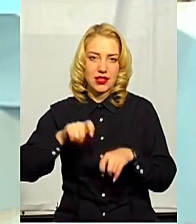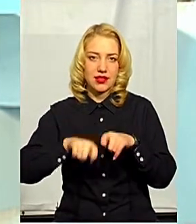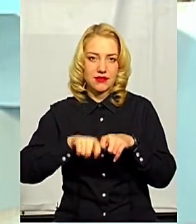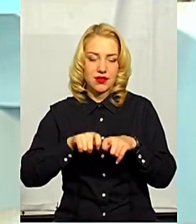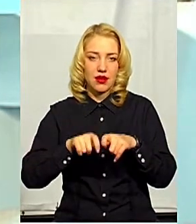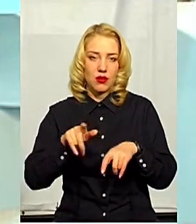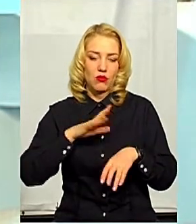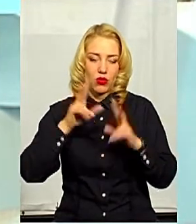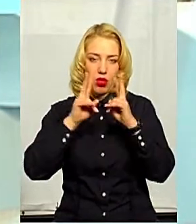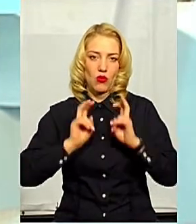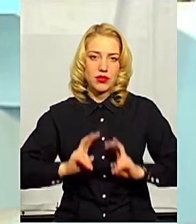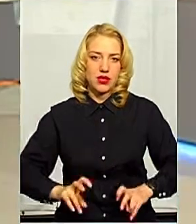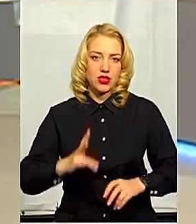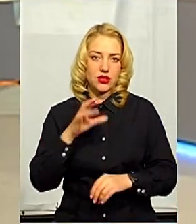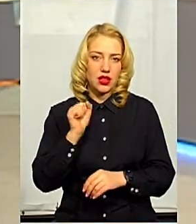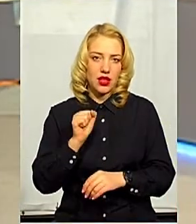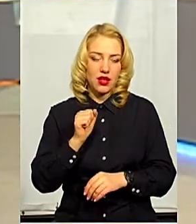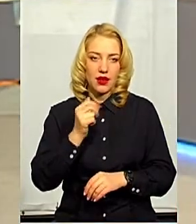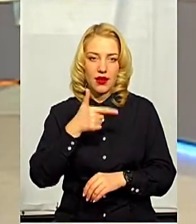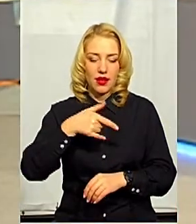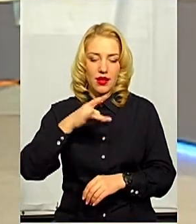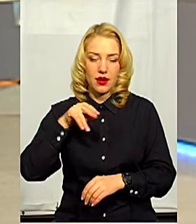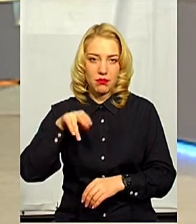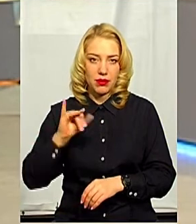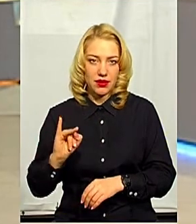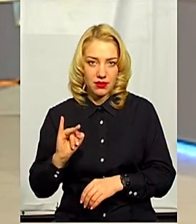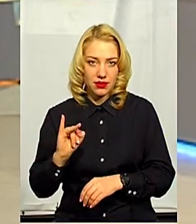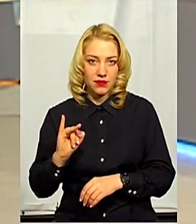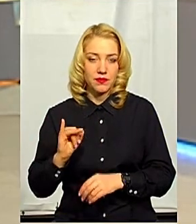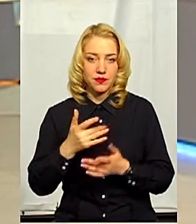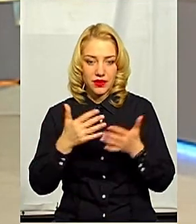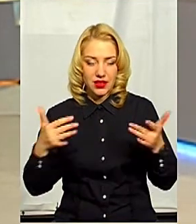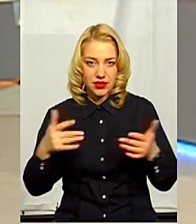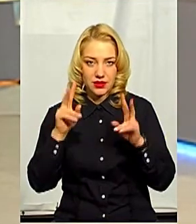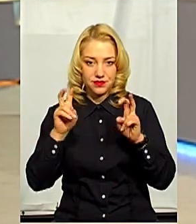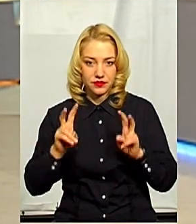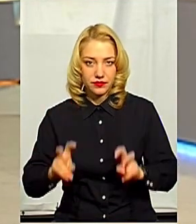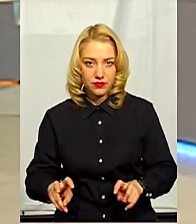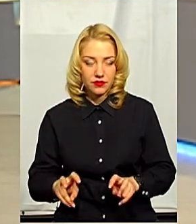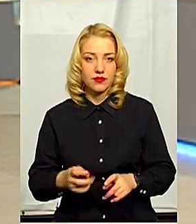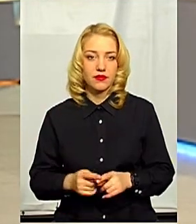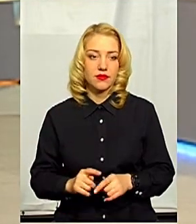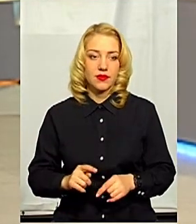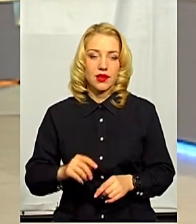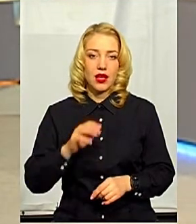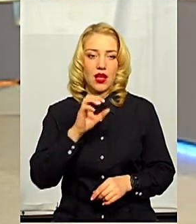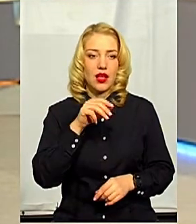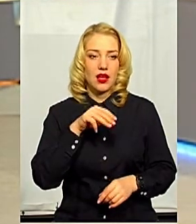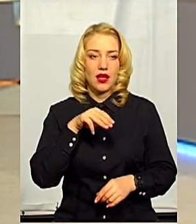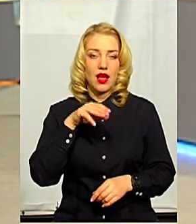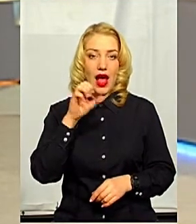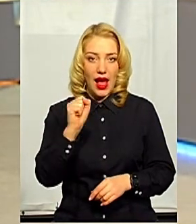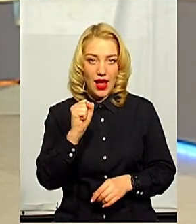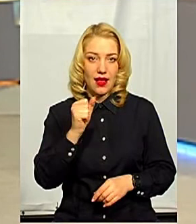була обстежена на грип. Швидкими тестами грип типу А був